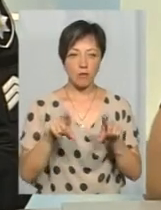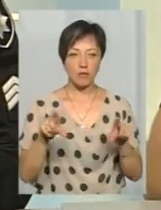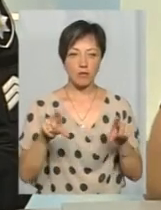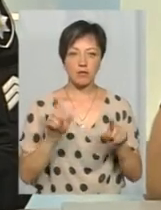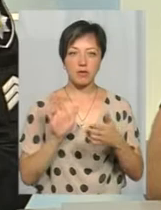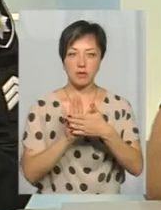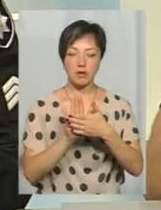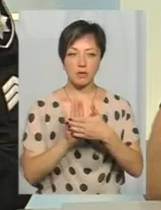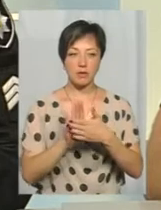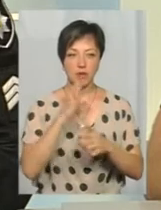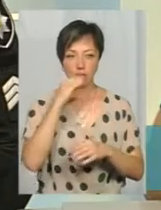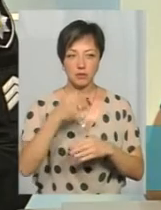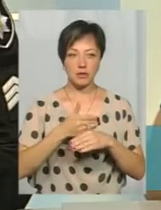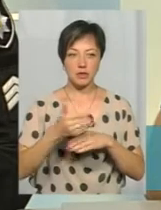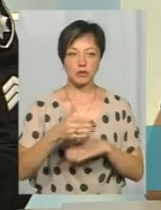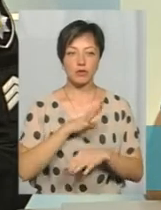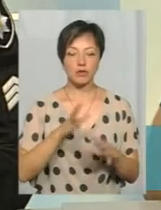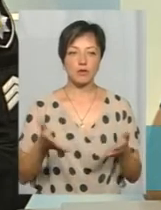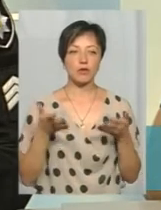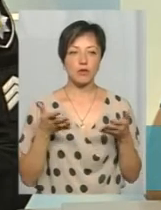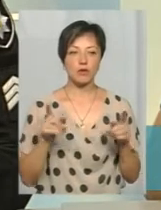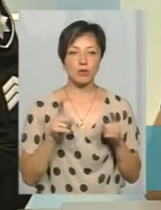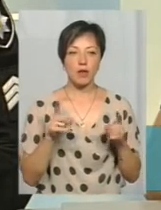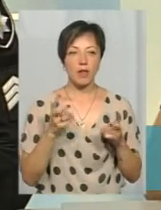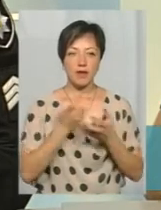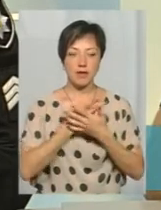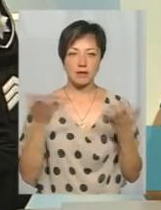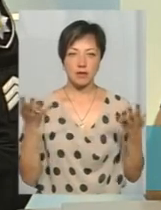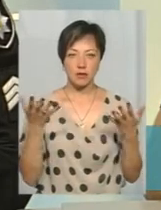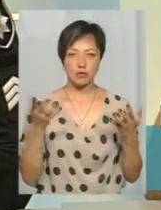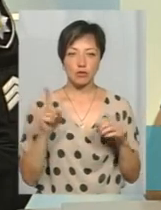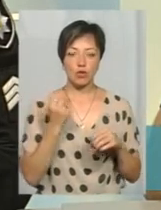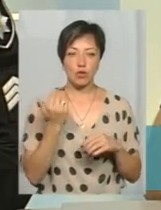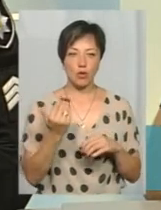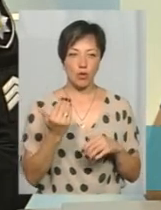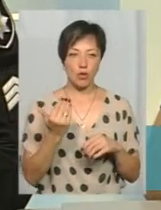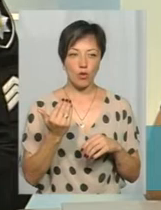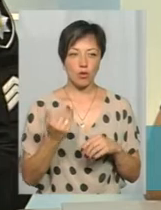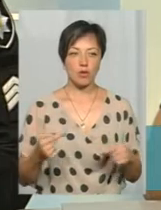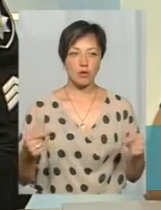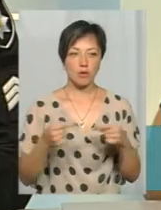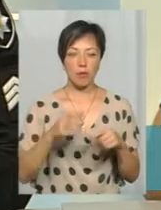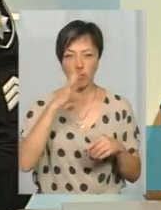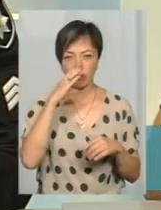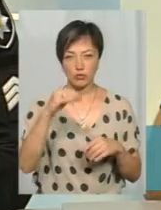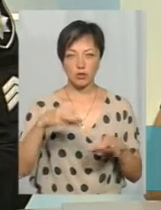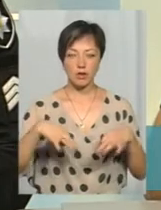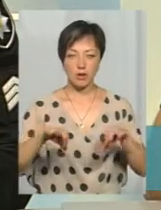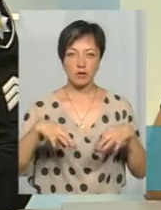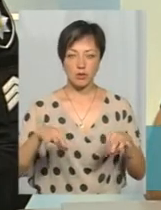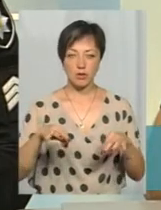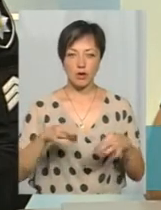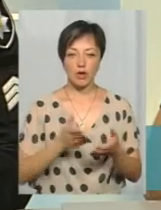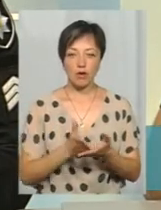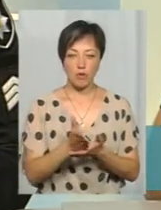цілю для того, щоб, як пізніше було встановлено, щоб не висвітлювати на показ, що його маршрутний транспортний засіб, який